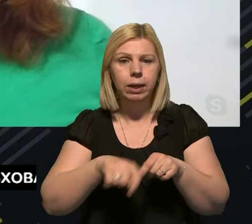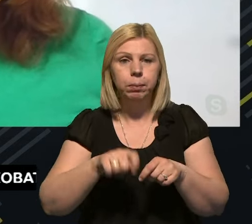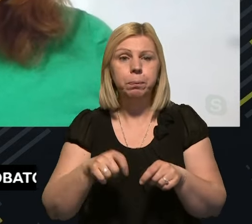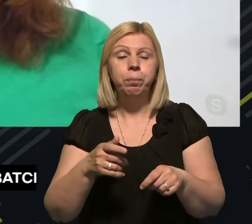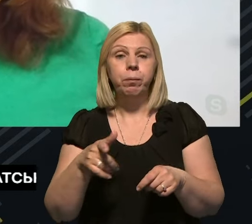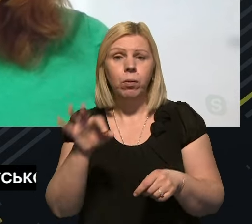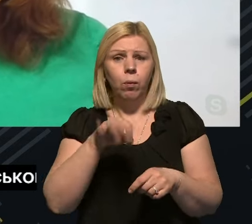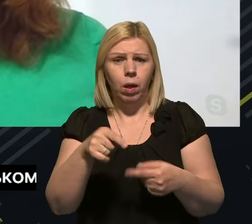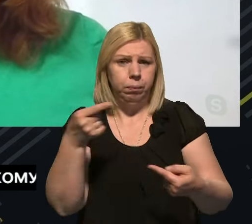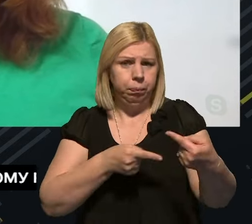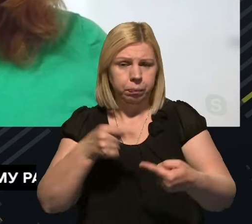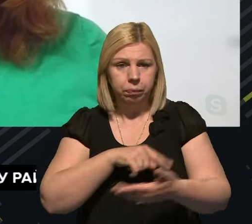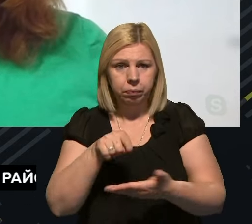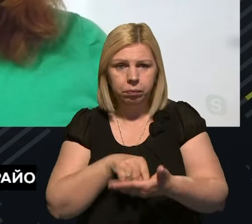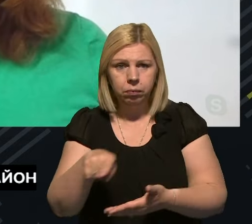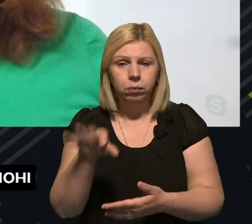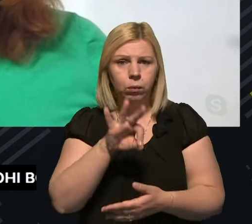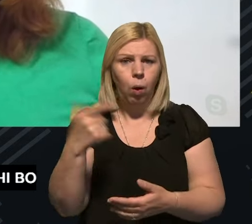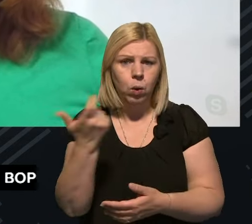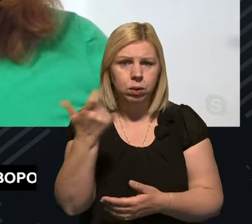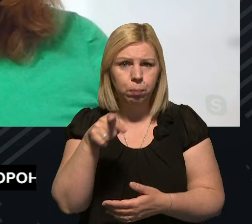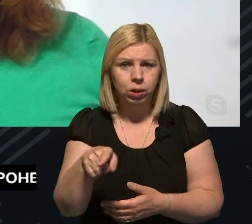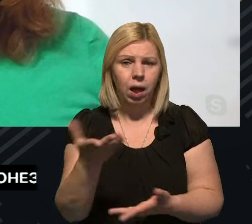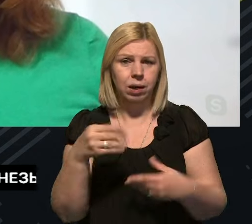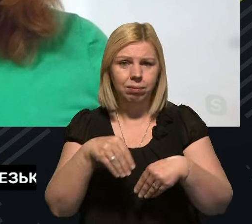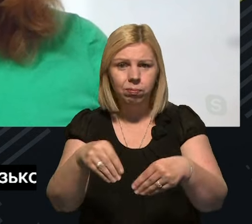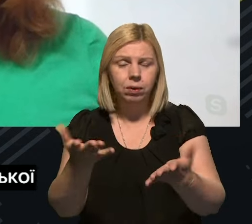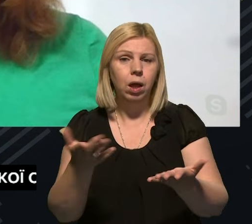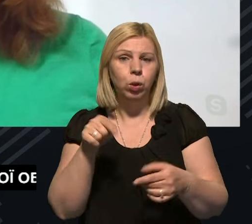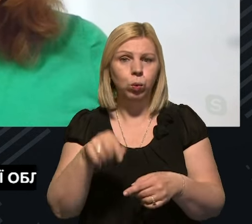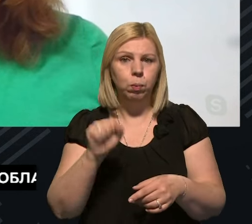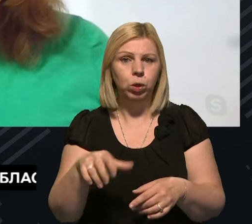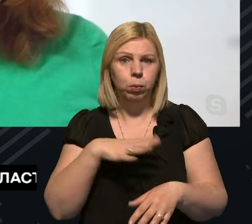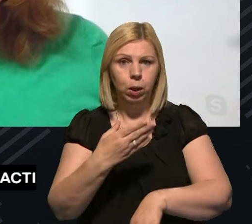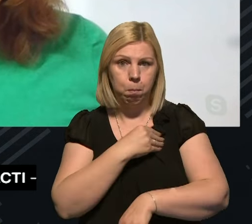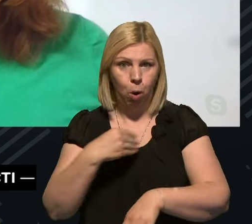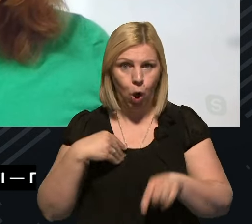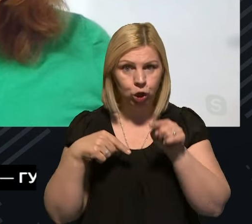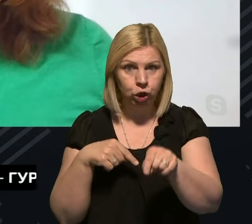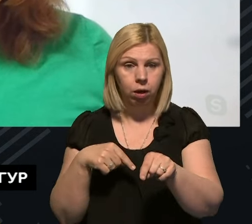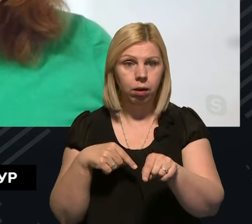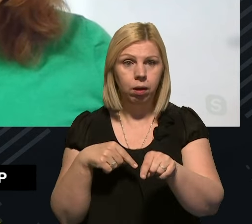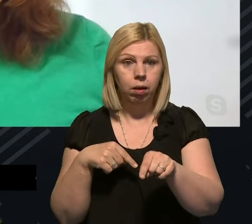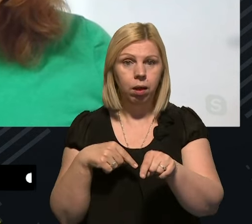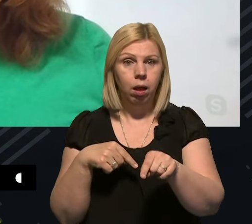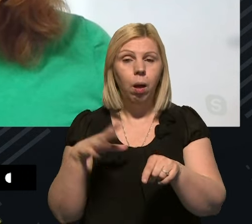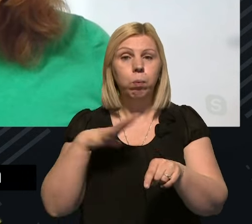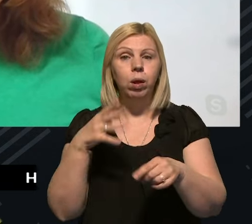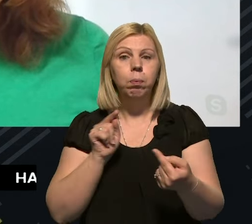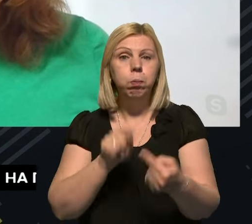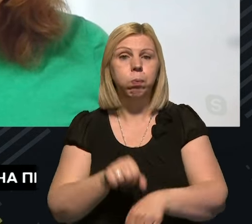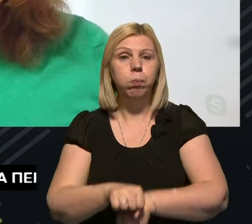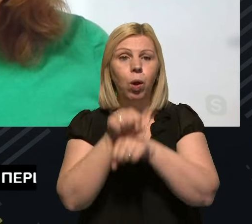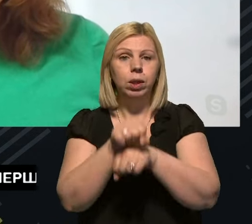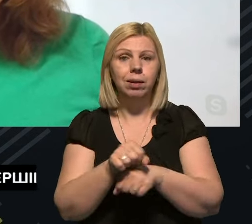суперечливих питань, ви згадали господарство, тут може йтися про Польщу, коли були протести